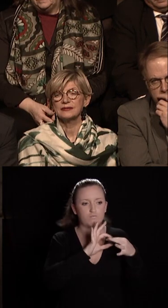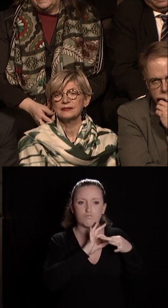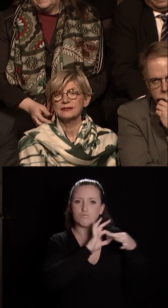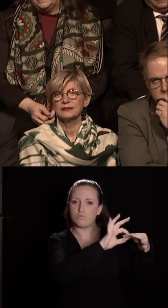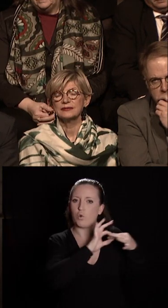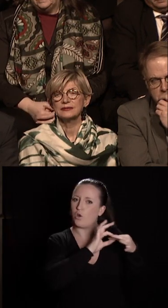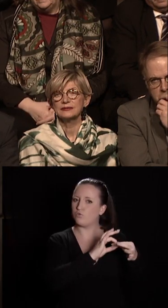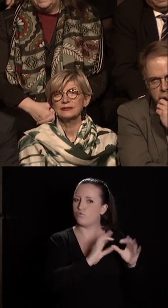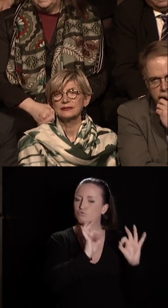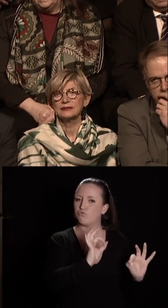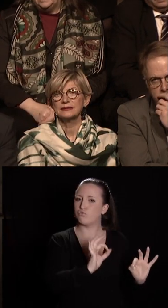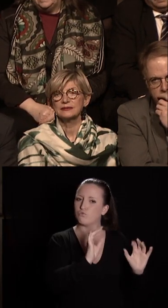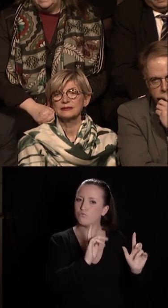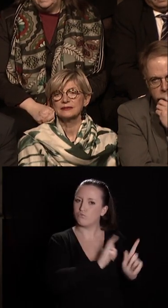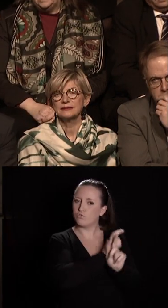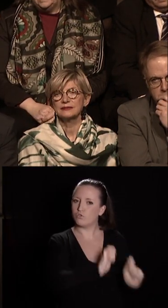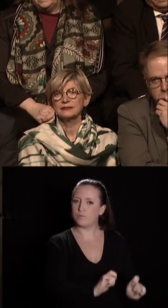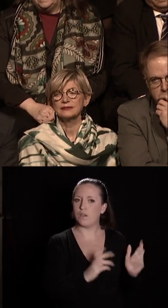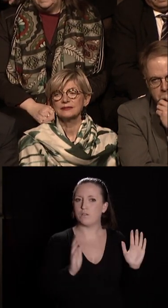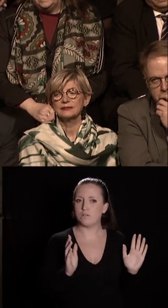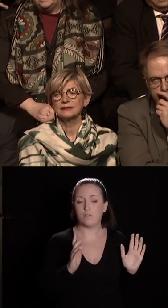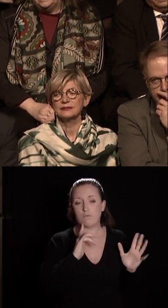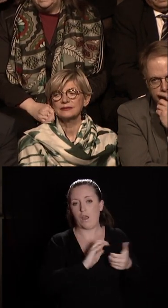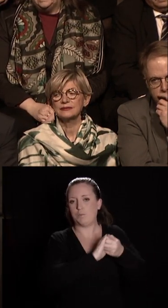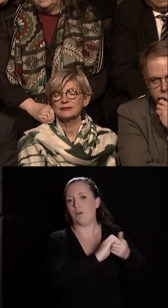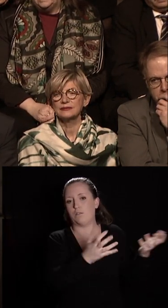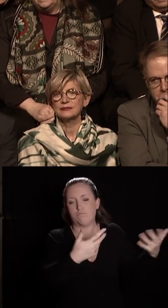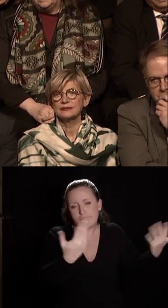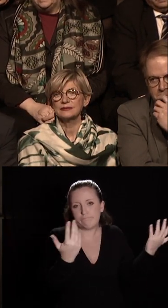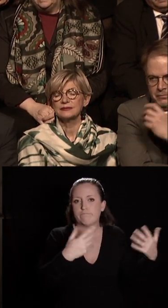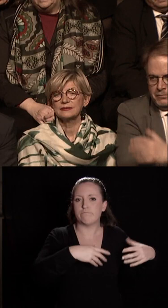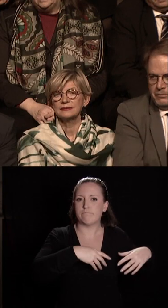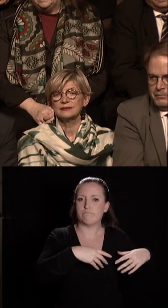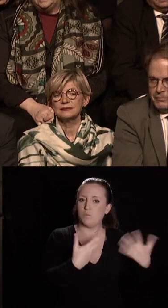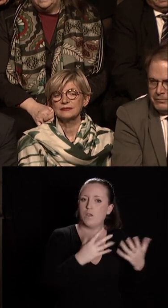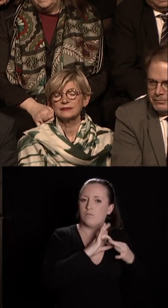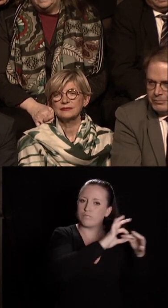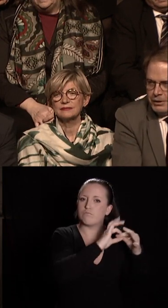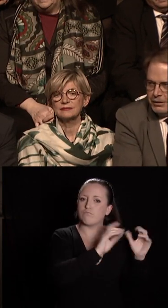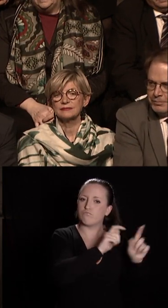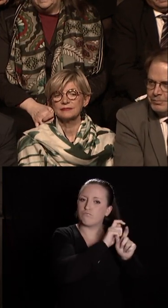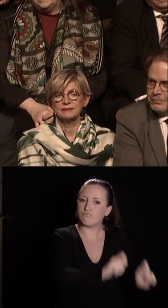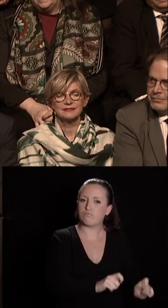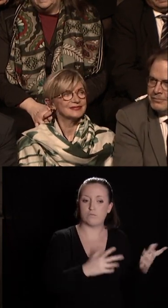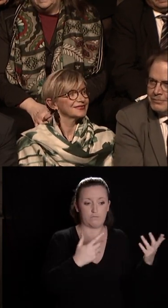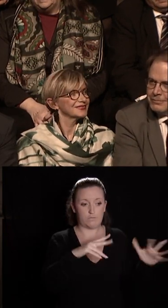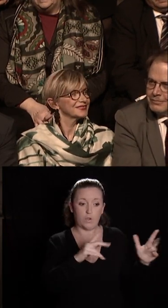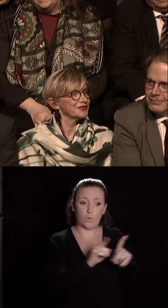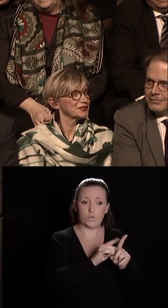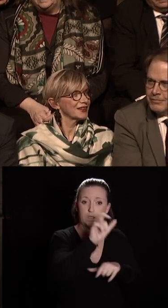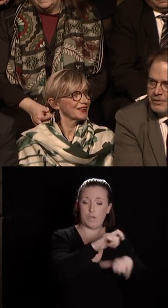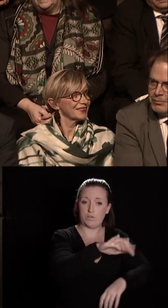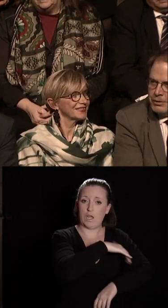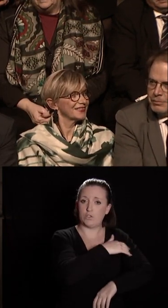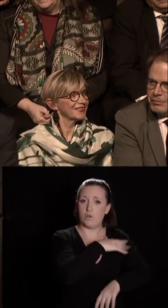courtoises, à défaut d'être plus amicales avec le département, et d'accueillir à bras ouverts les agents du